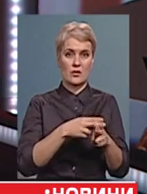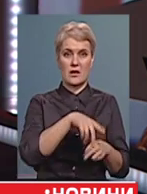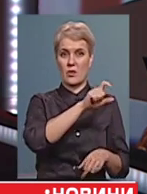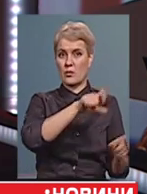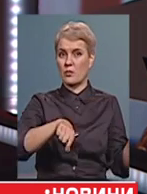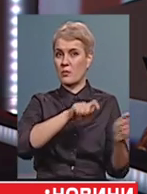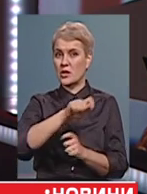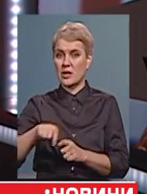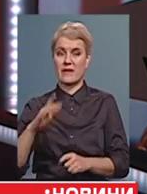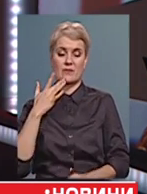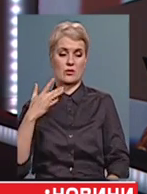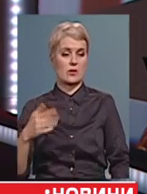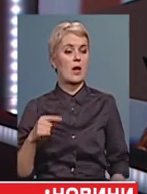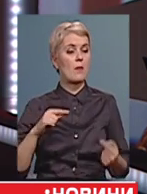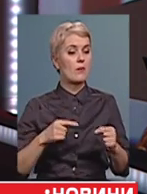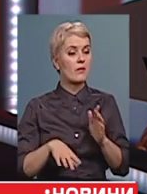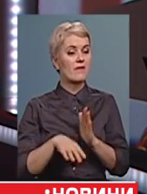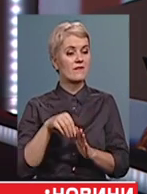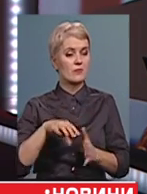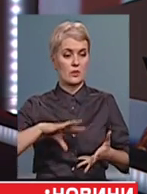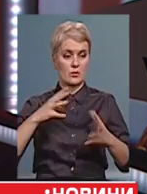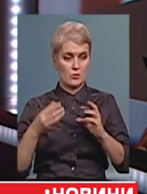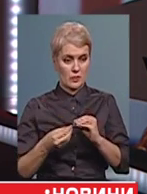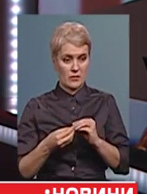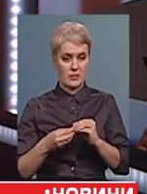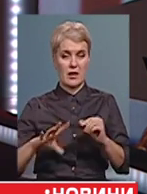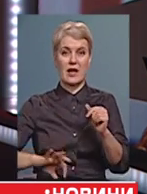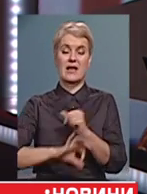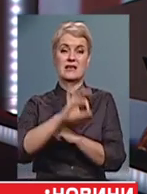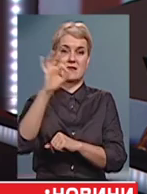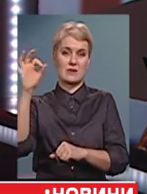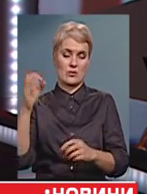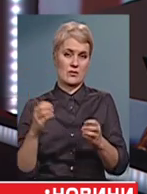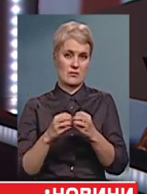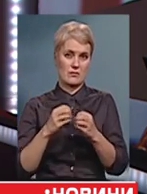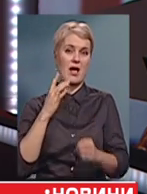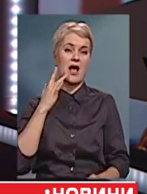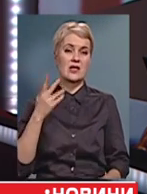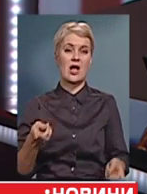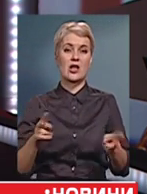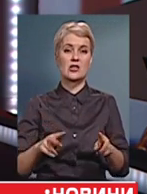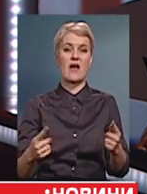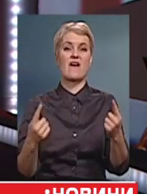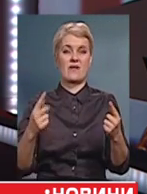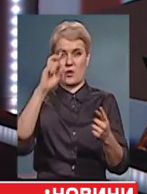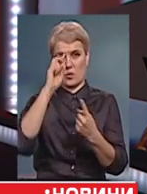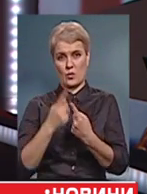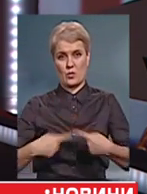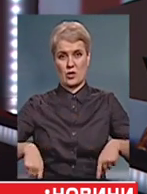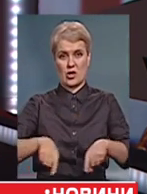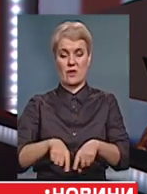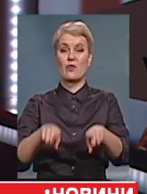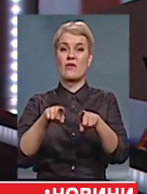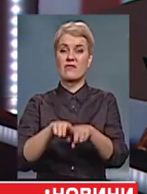Попри результати виборів, сонце так само вставатиме щодня, а США залишаться великою державою. З такими словами, до американського народу звернувся